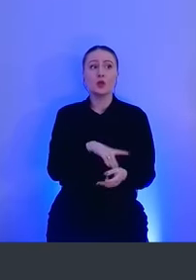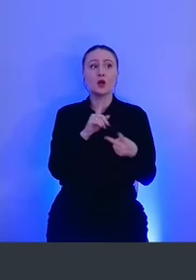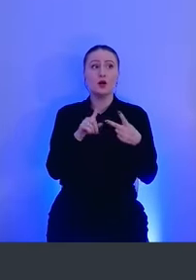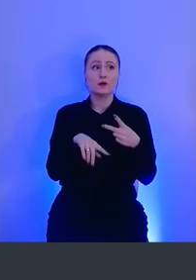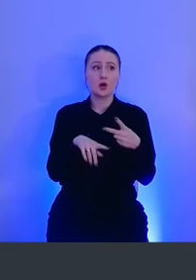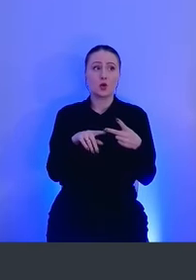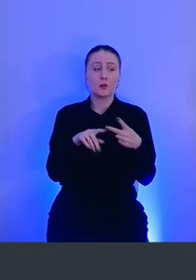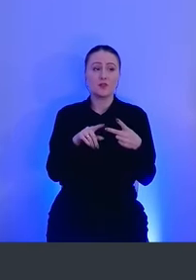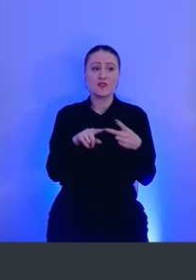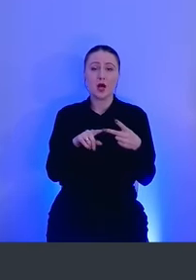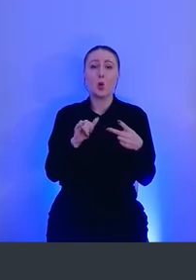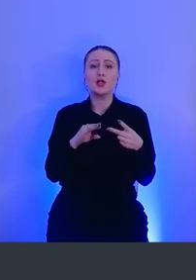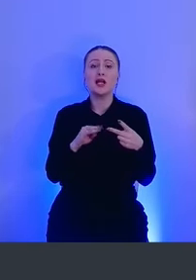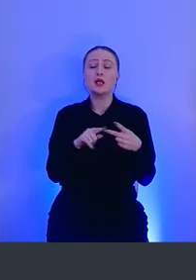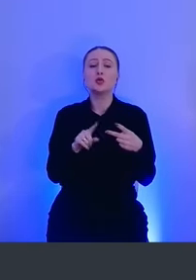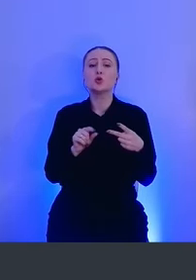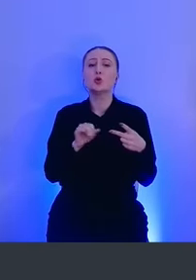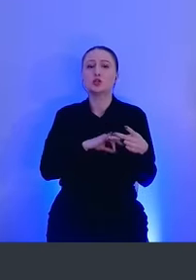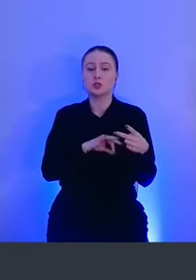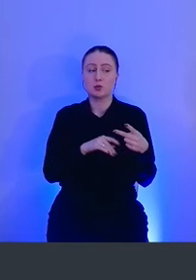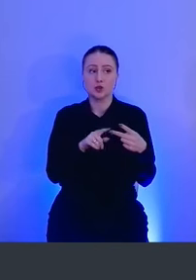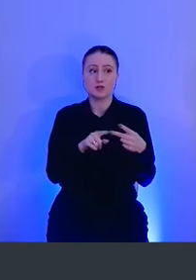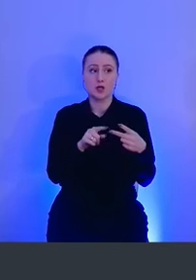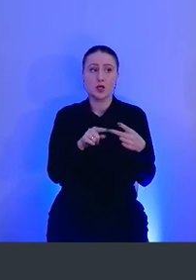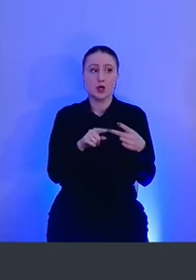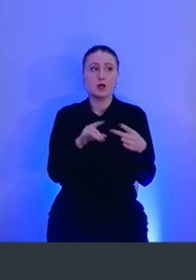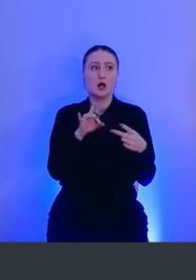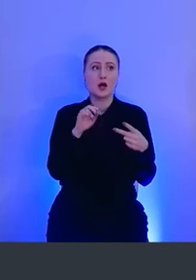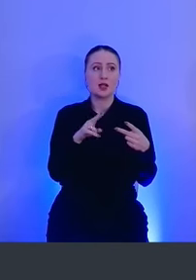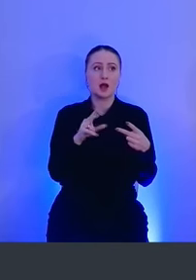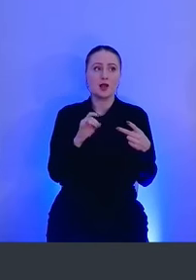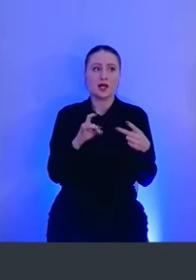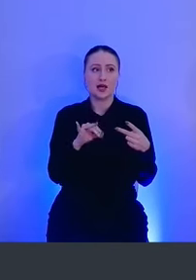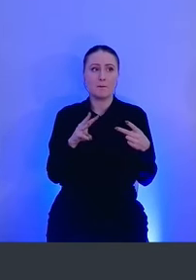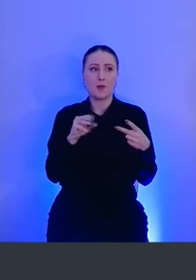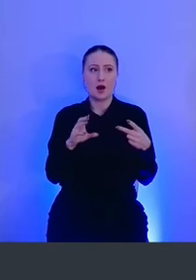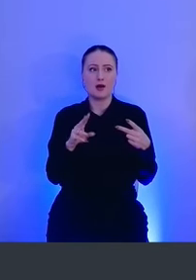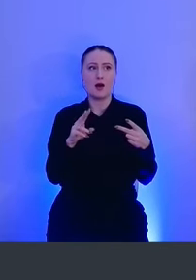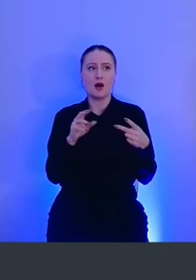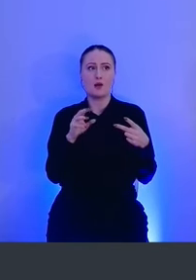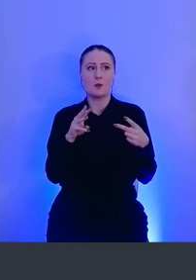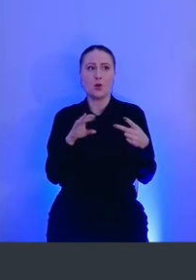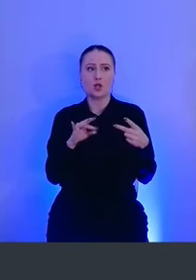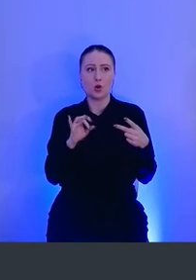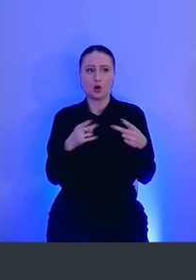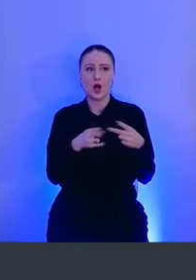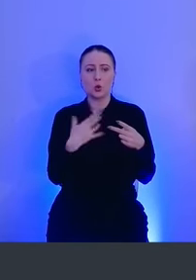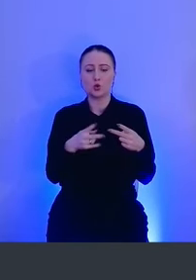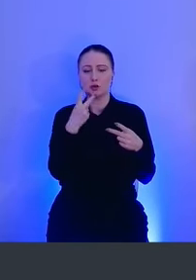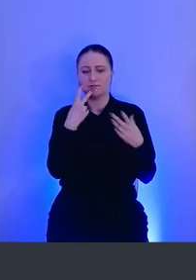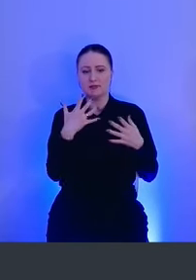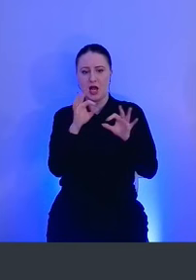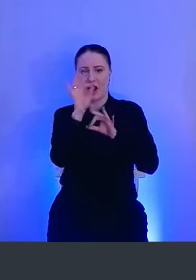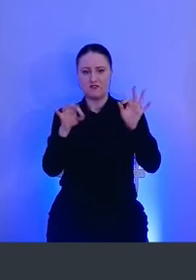Второй утилитой, которую можно использовать для доступа к ESF является RedConnery Mac Monitor. Это уже утилита с графическим